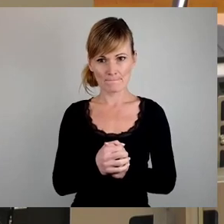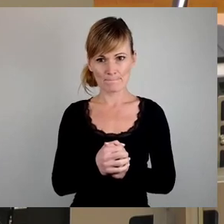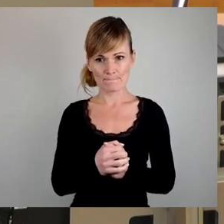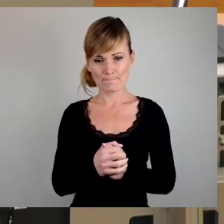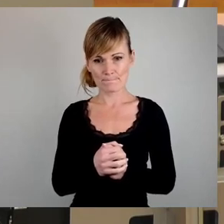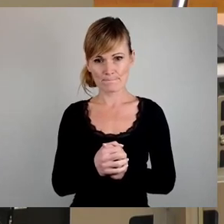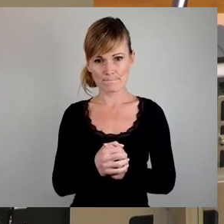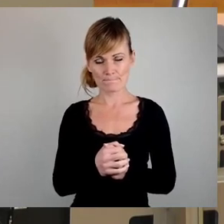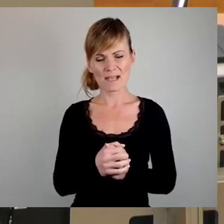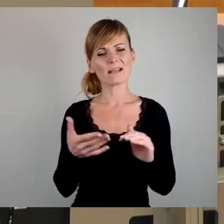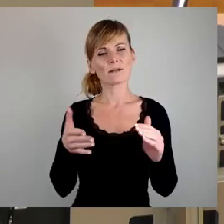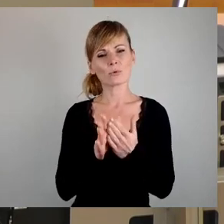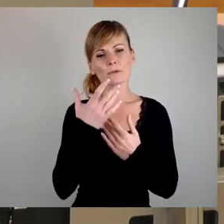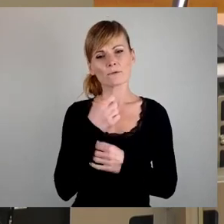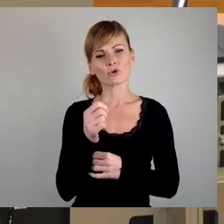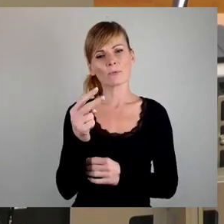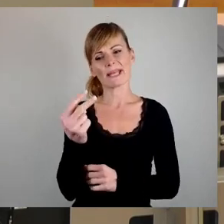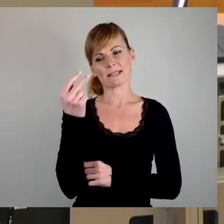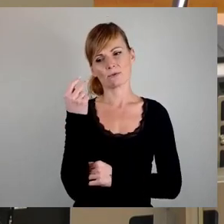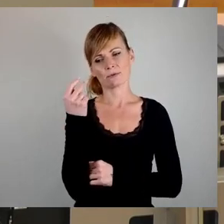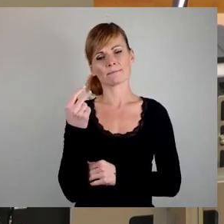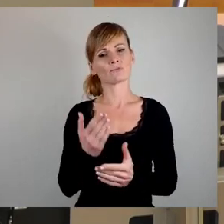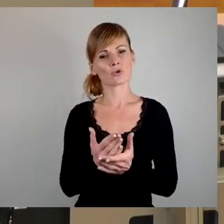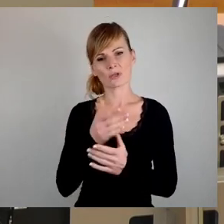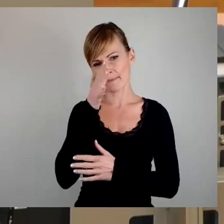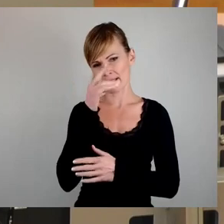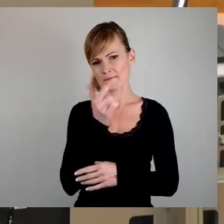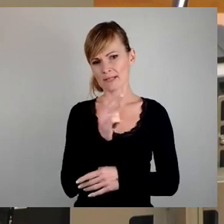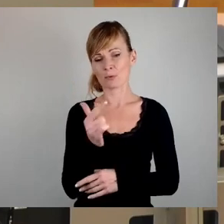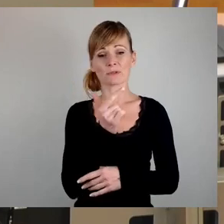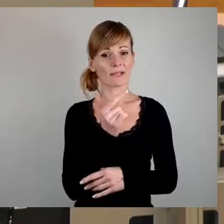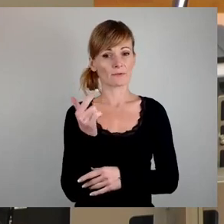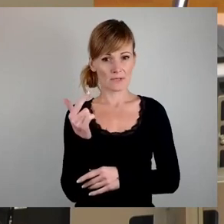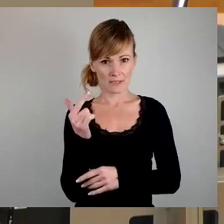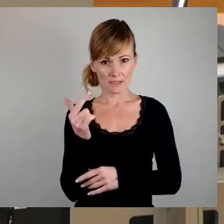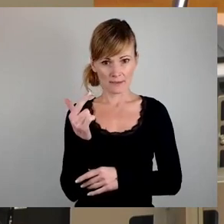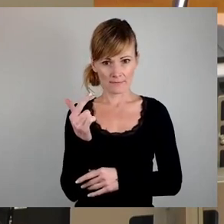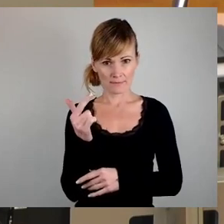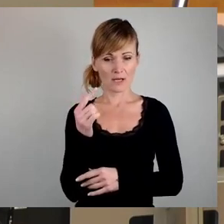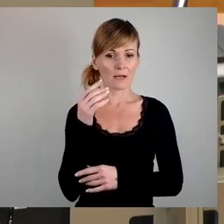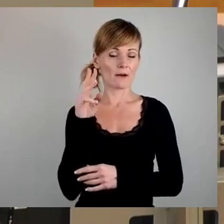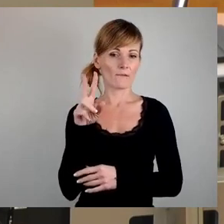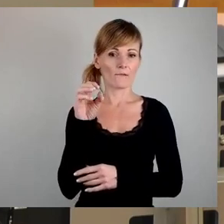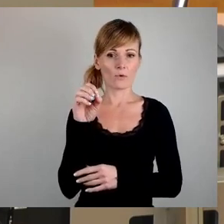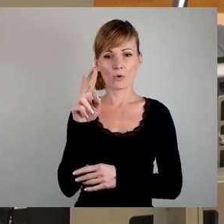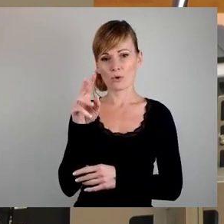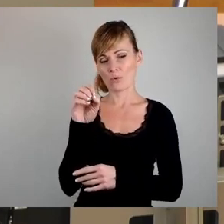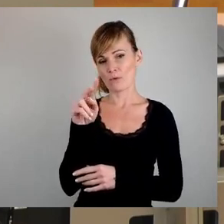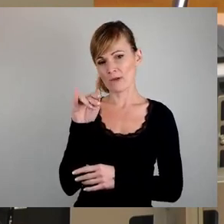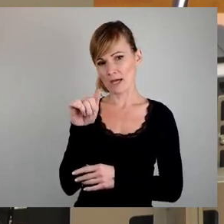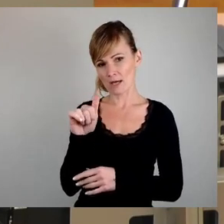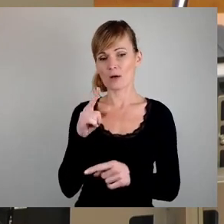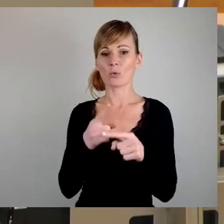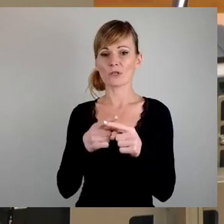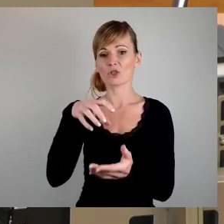Blick zurück. Bereits im April 2022 haben die Vonovia und die Stadt in einem